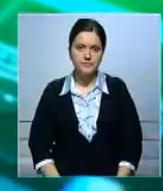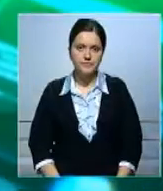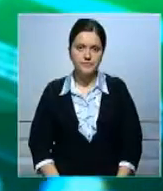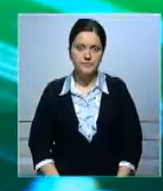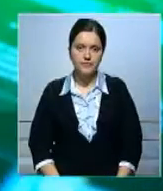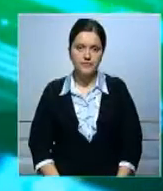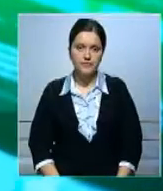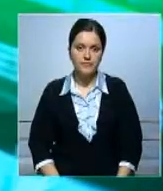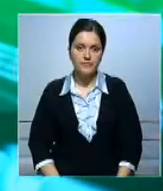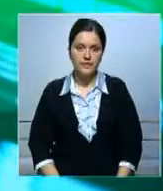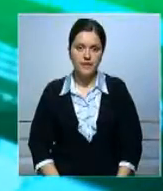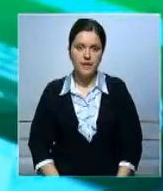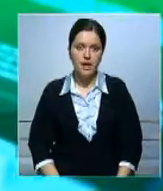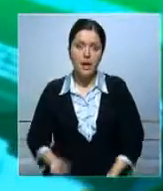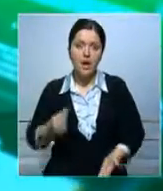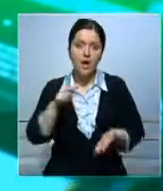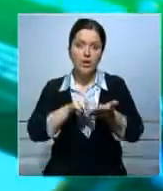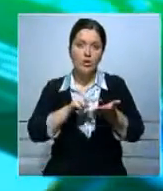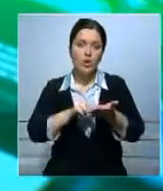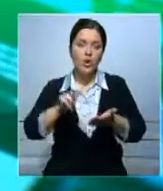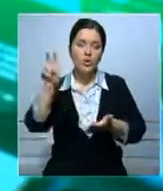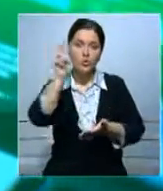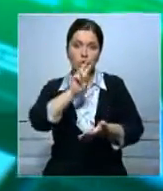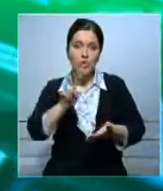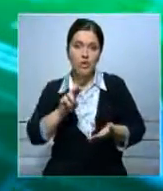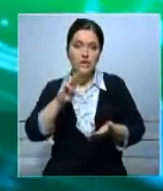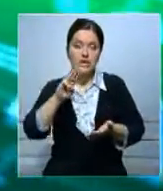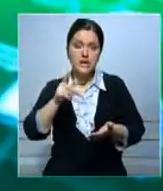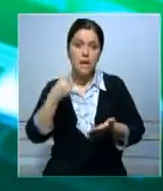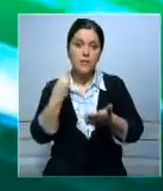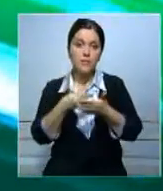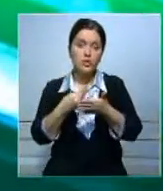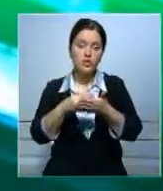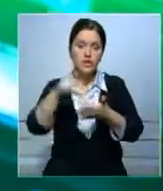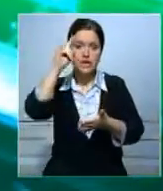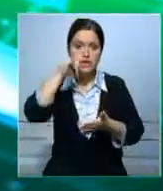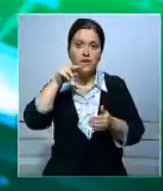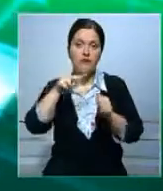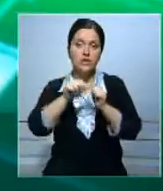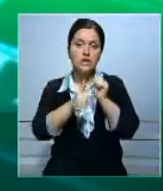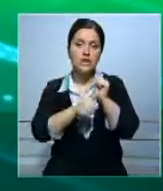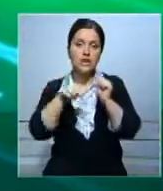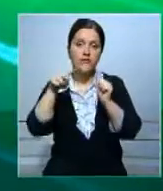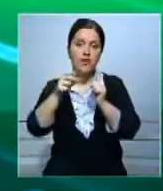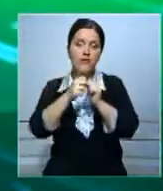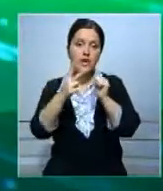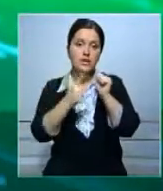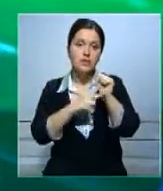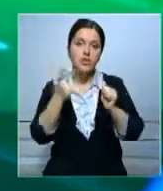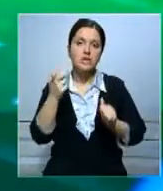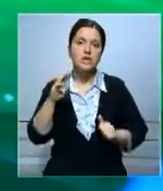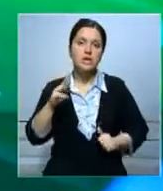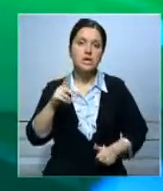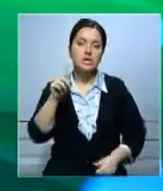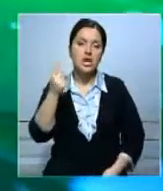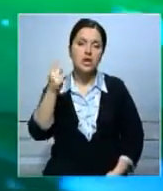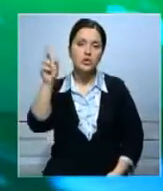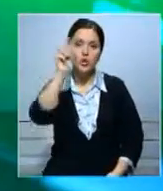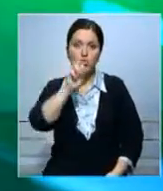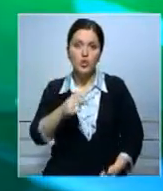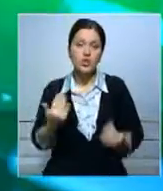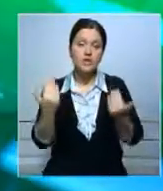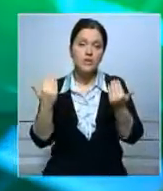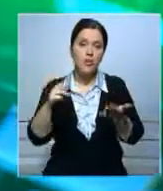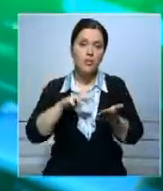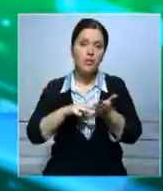Курс тенге к доллару в проекции республиканского бюджета на 2016-2018 годы определен из расчета 300 тенге за доллар. Сегодня